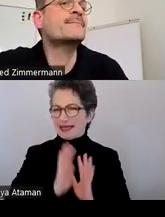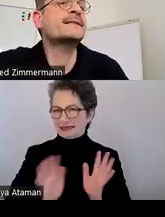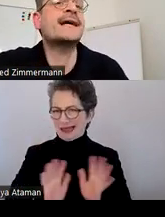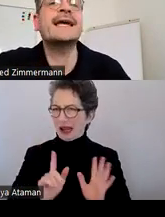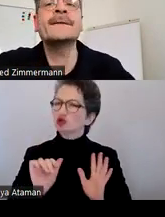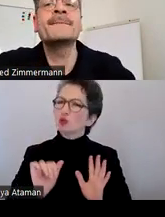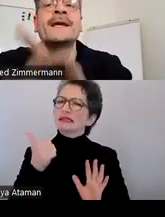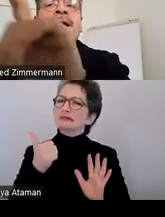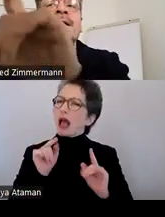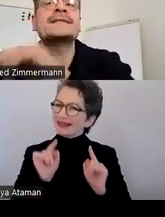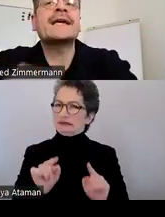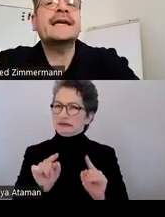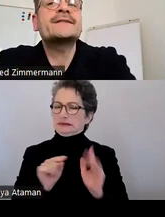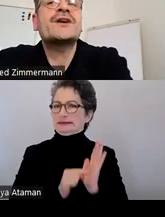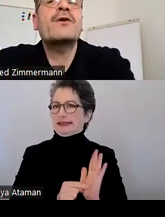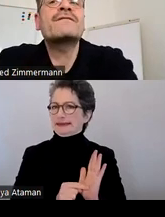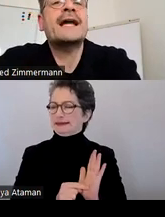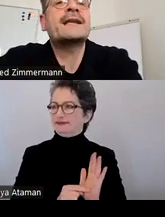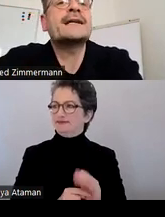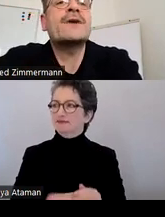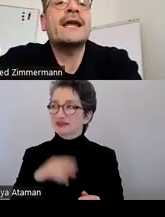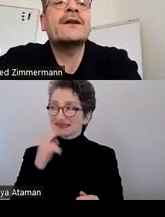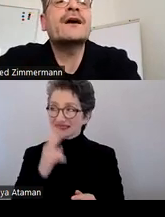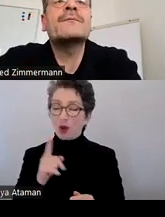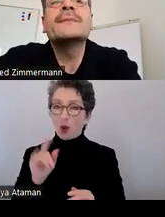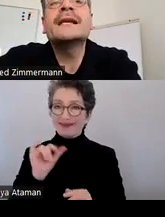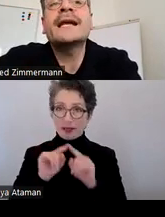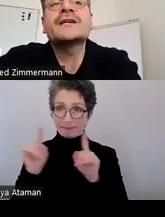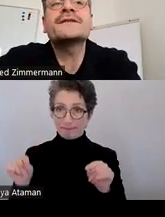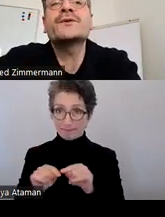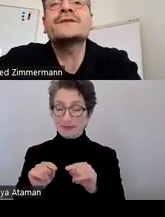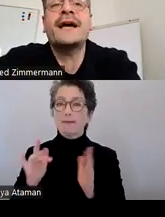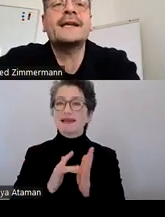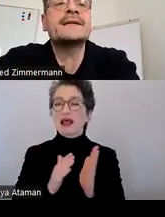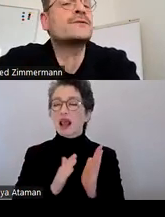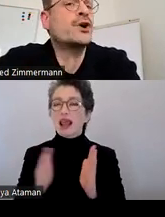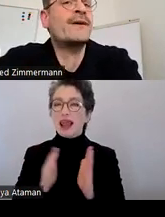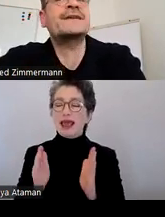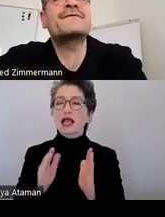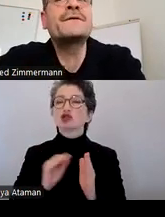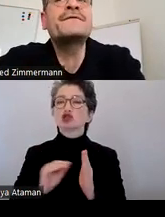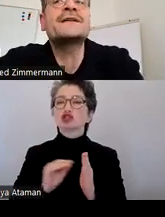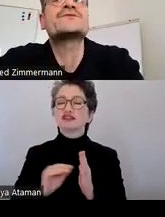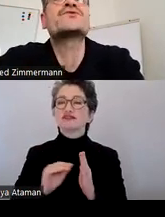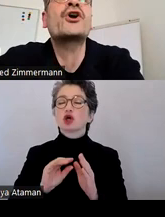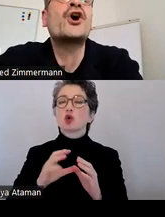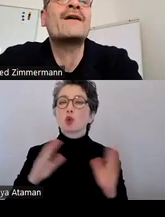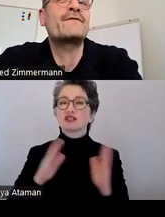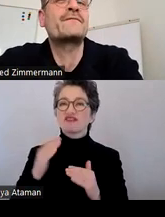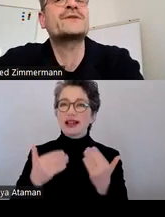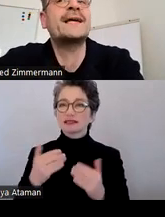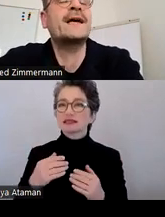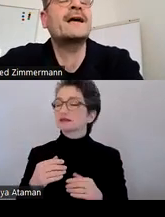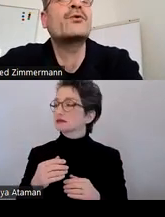jetzt erstmal zeigen, wenn Sie rechts schauen, wir hatten also ein Mittellängen-Schriftgrößenverhältnis 0,45, was zu 9